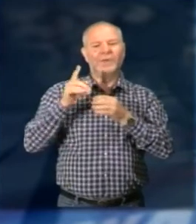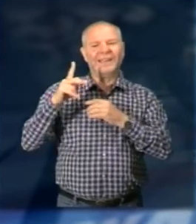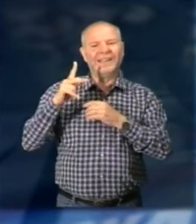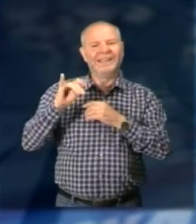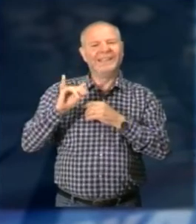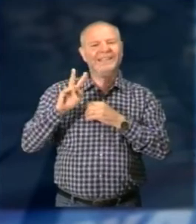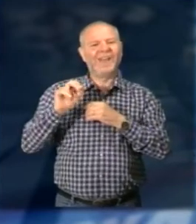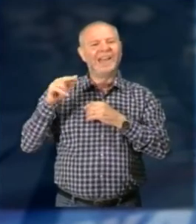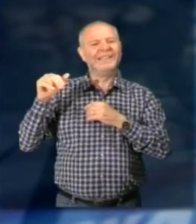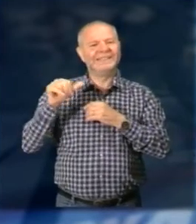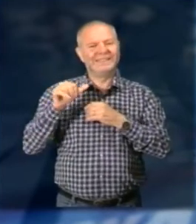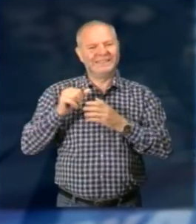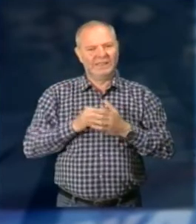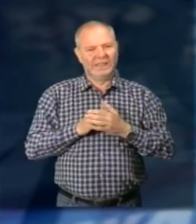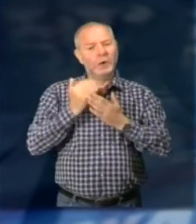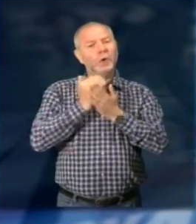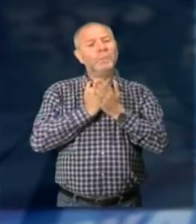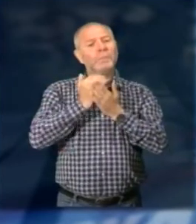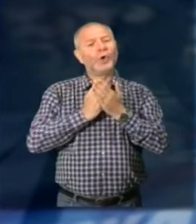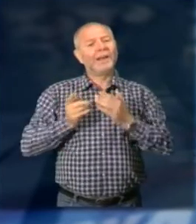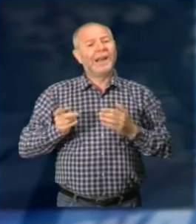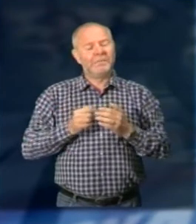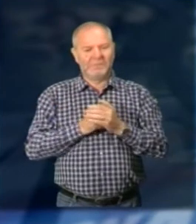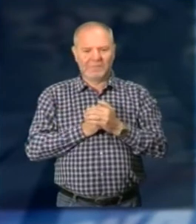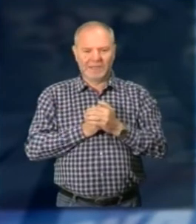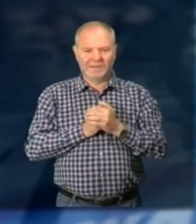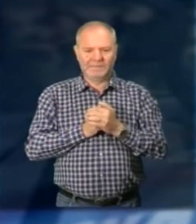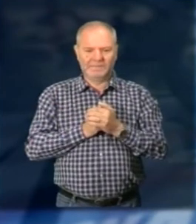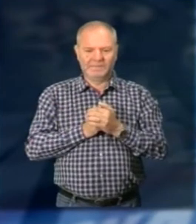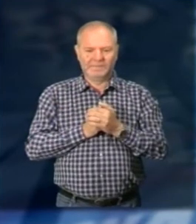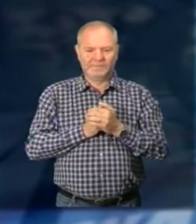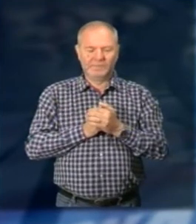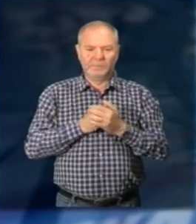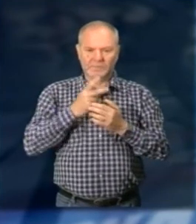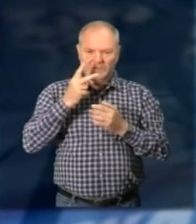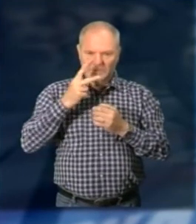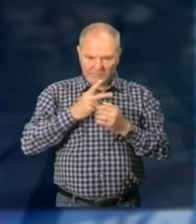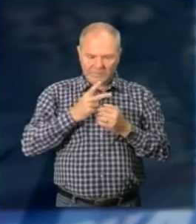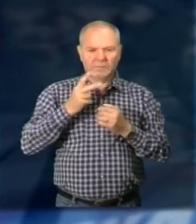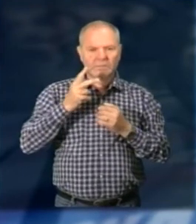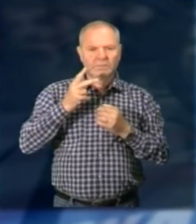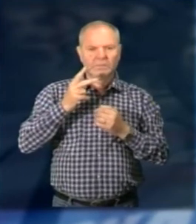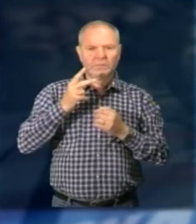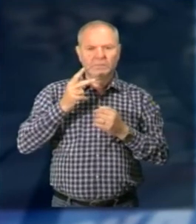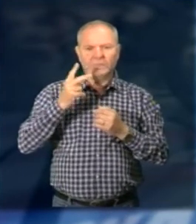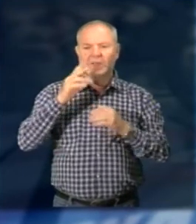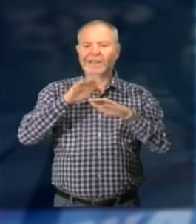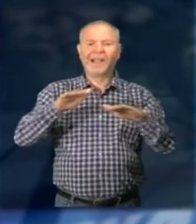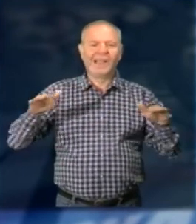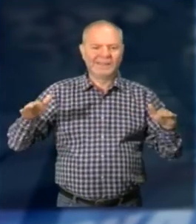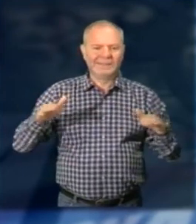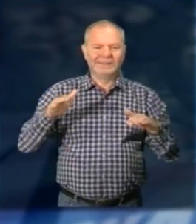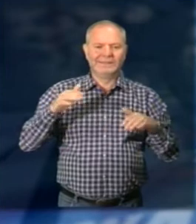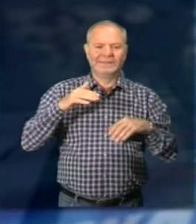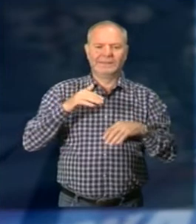è importante questo vostro programma? In effetti stiamo ottenendo una grande risposta da parte dei ragazzi delle